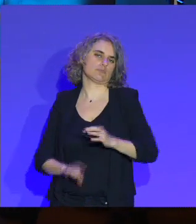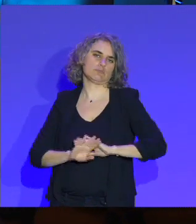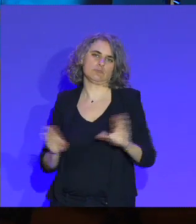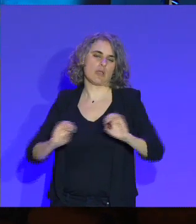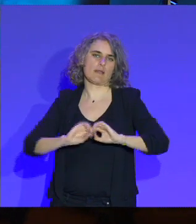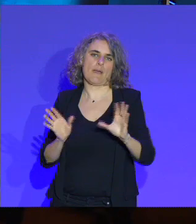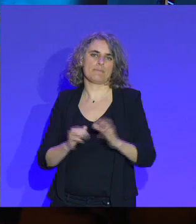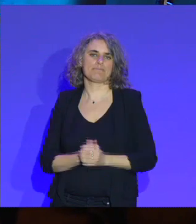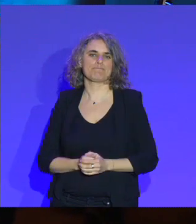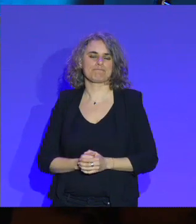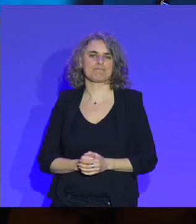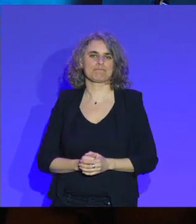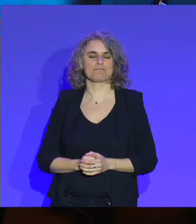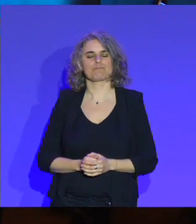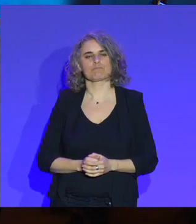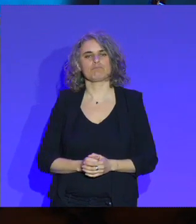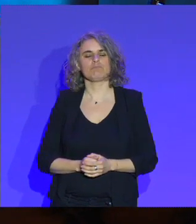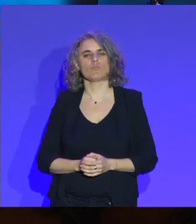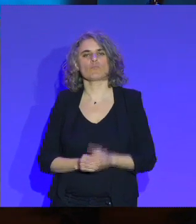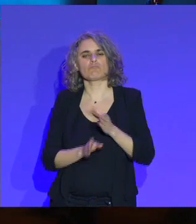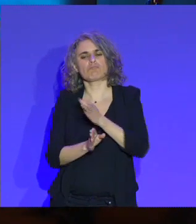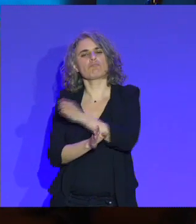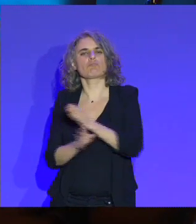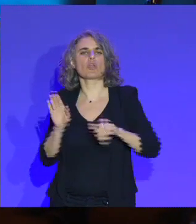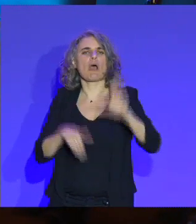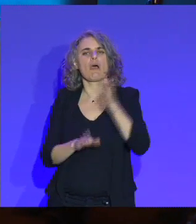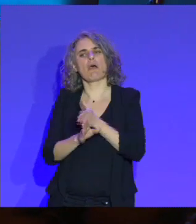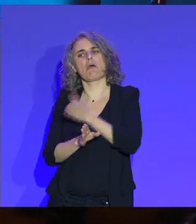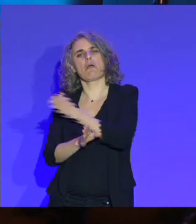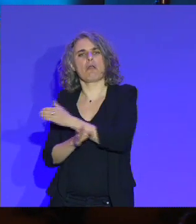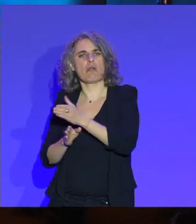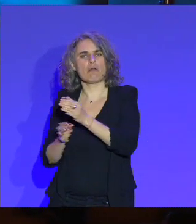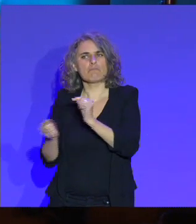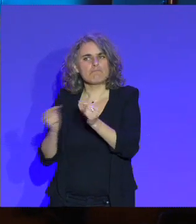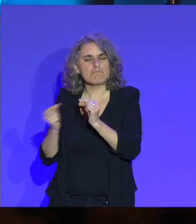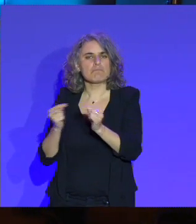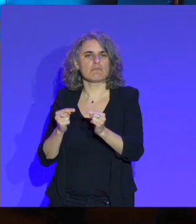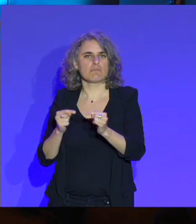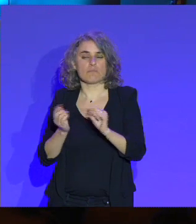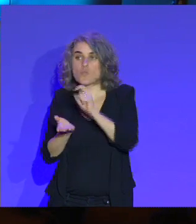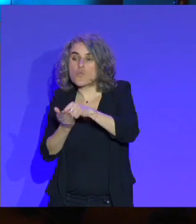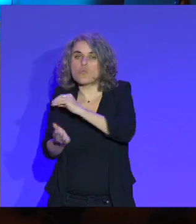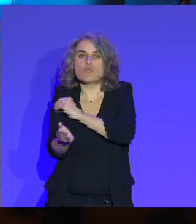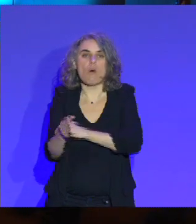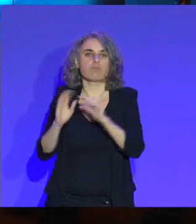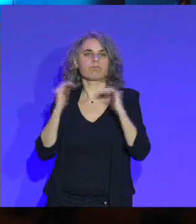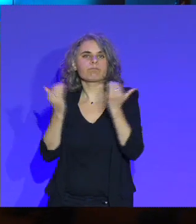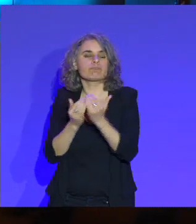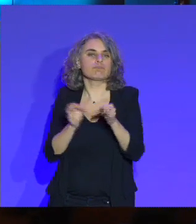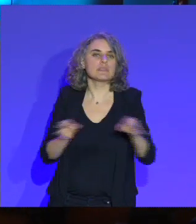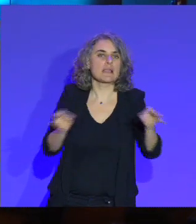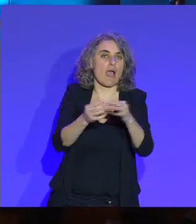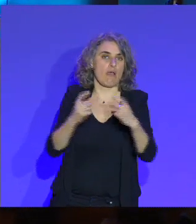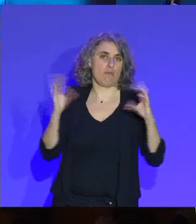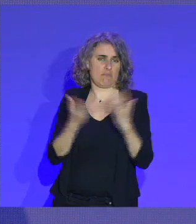J'ai entendu, dans les débats précédents, la question des équipements. Elle est au cœur. Elle est au cœur de tout. Vous le savez.